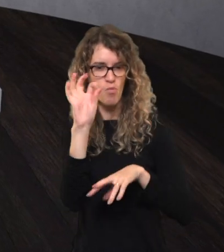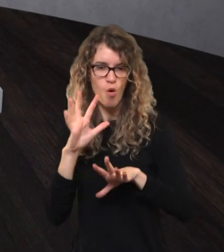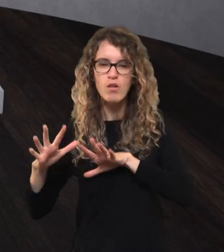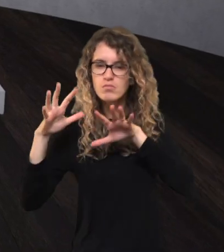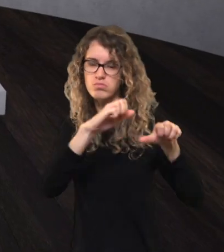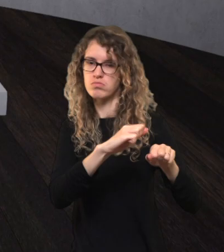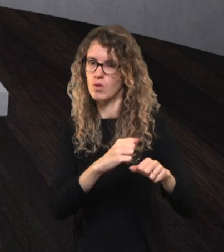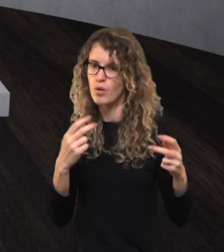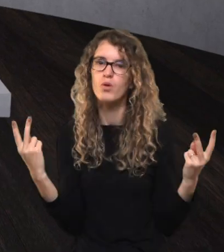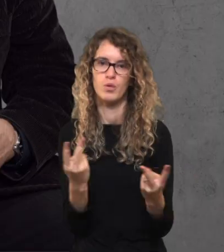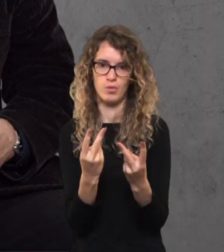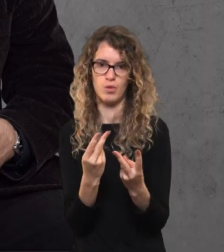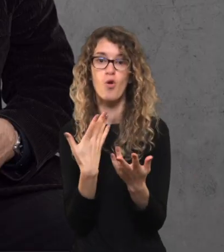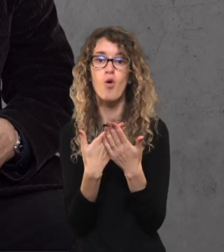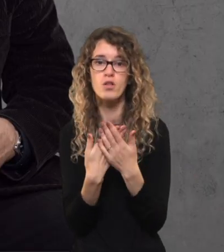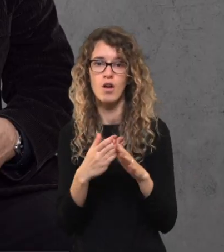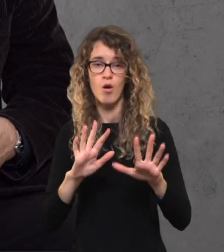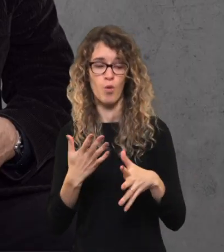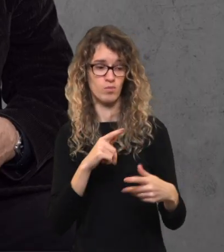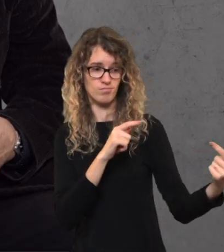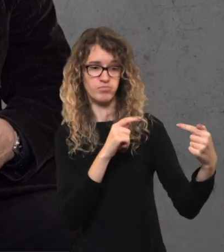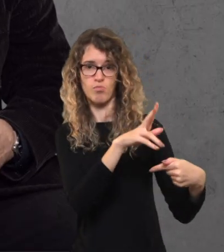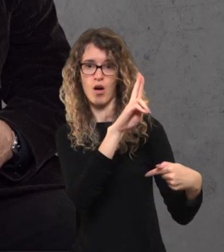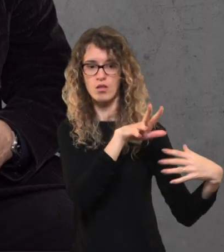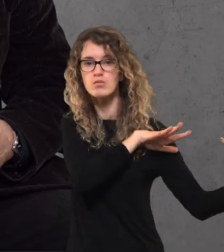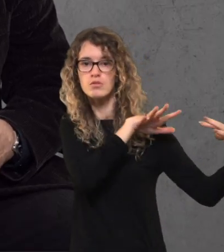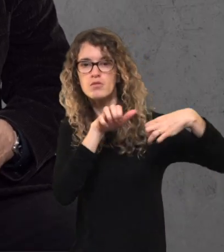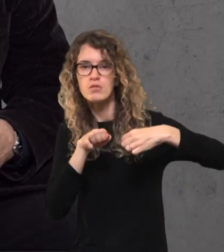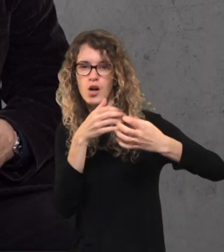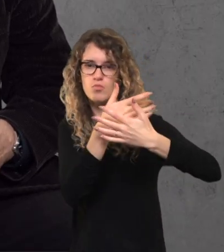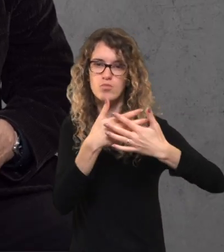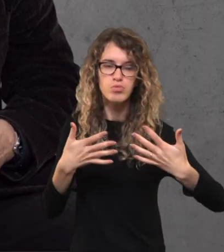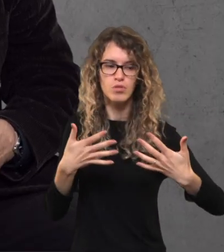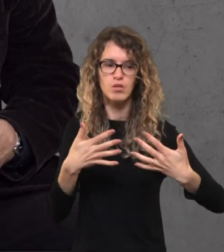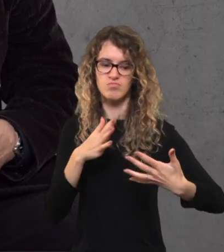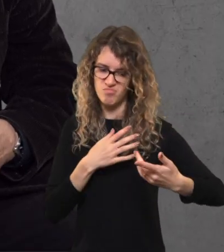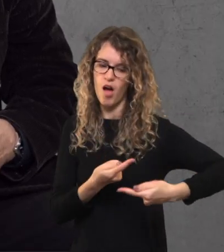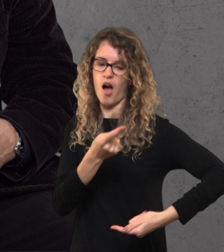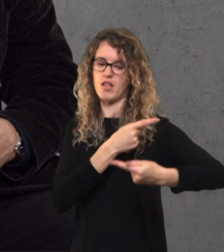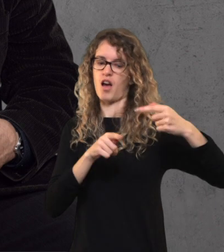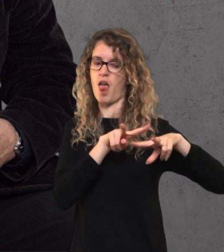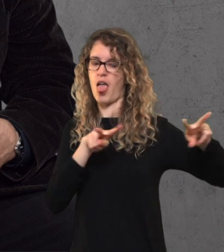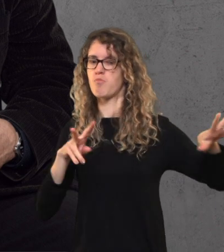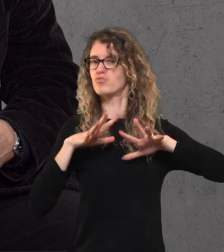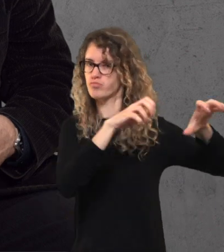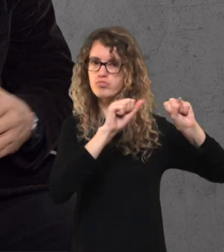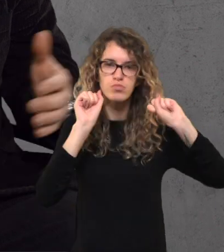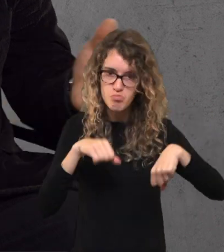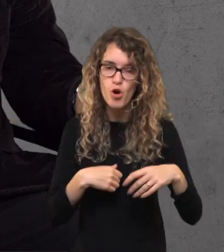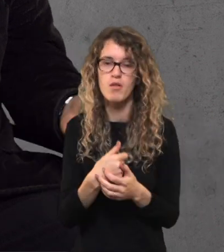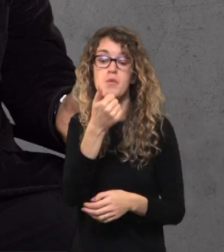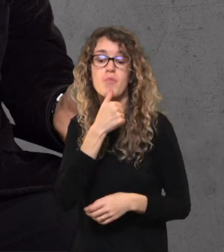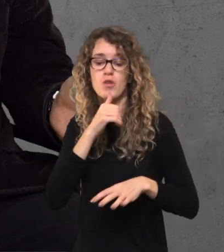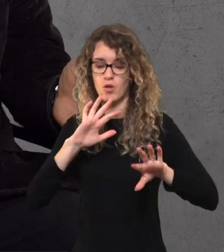yra labai reikalingas, nes jeigu tavo priešas prieš tave naudoja priemonės, tu turi galėti irgi reaguoti taip pat. Na čia kaip